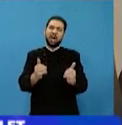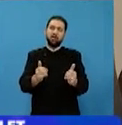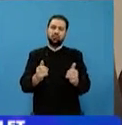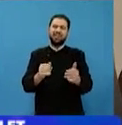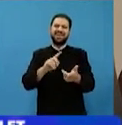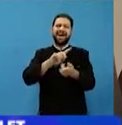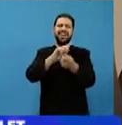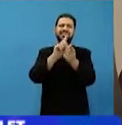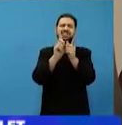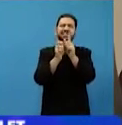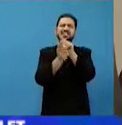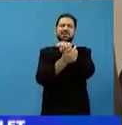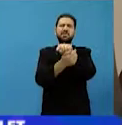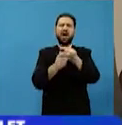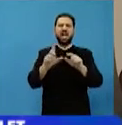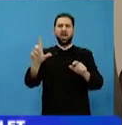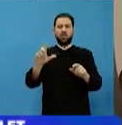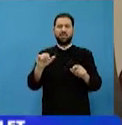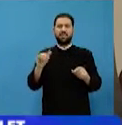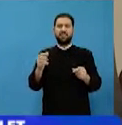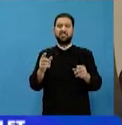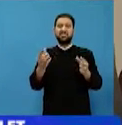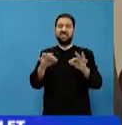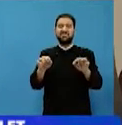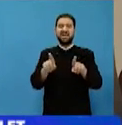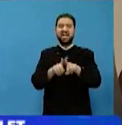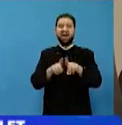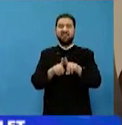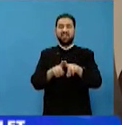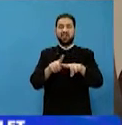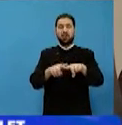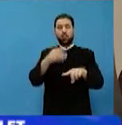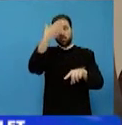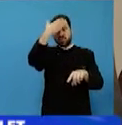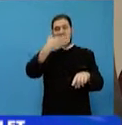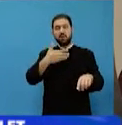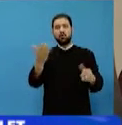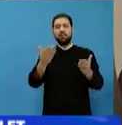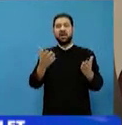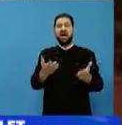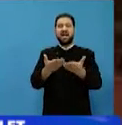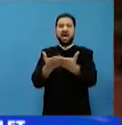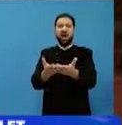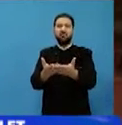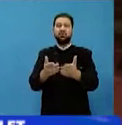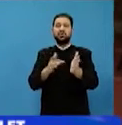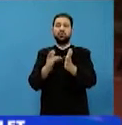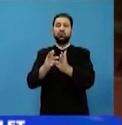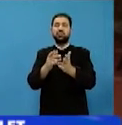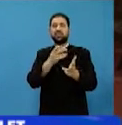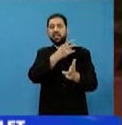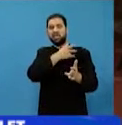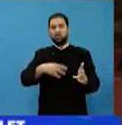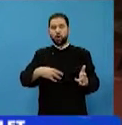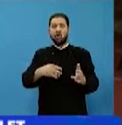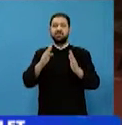transfigurarea sa și să ajungă asemenea chipului pe care l-a avut Hristos pe muntele Tabor. La acest chip trebuie